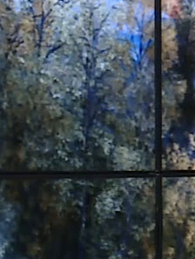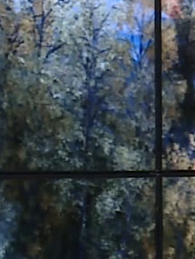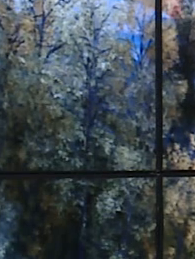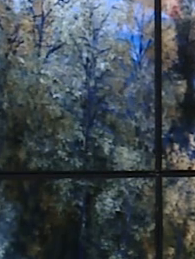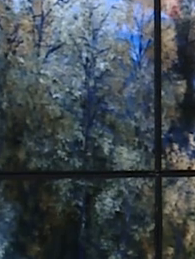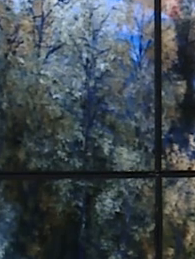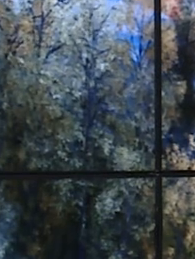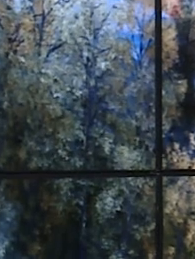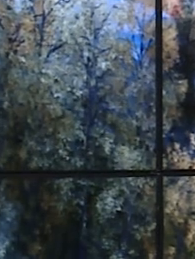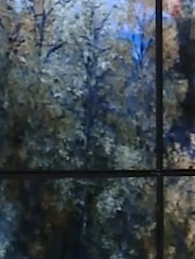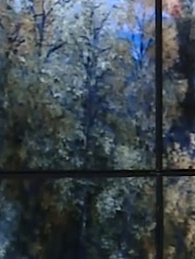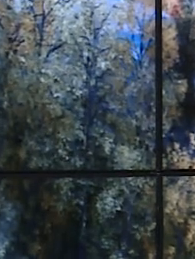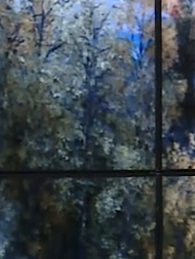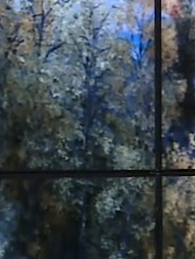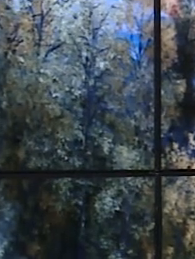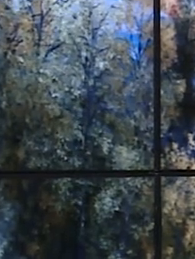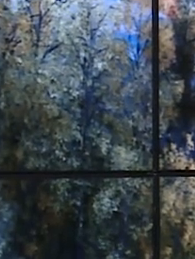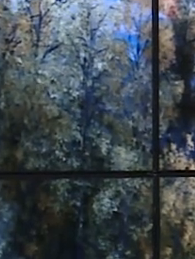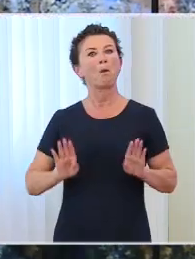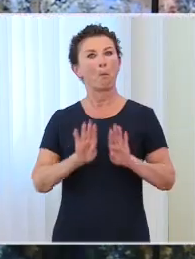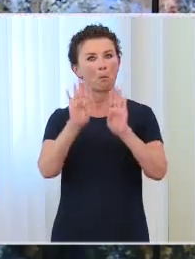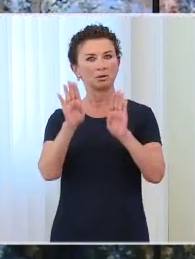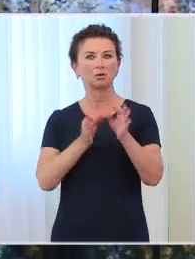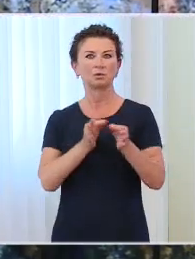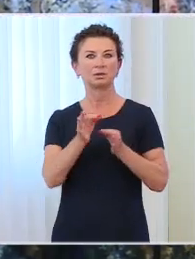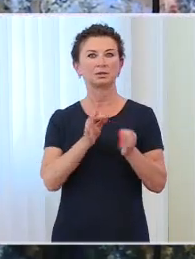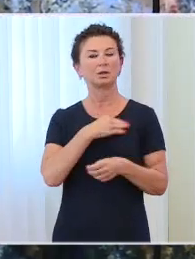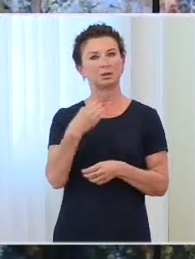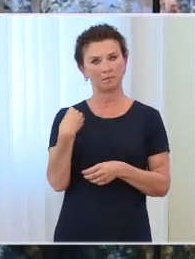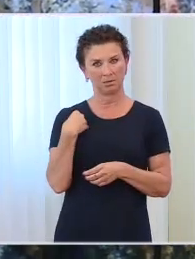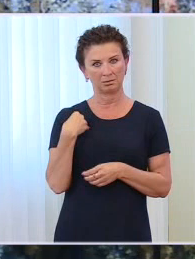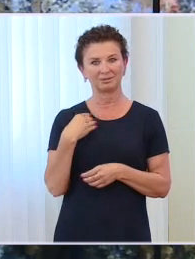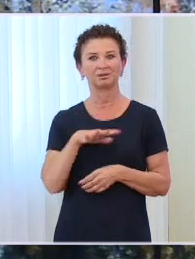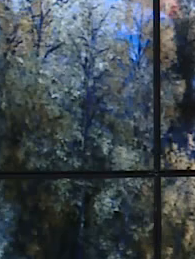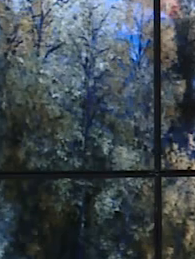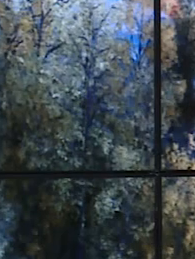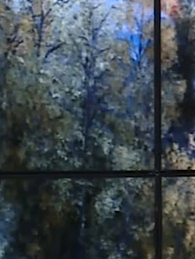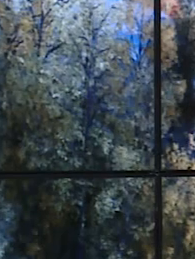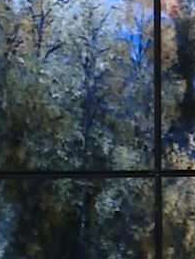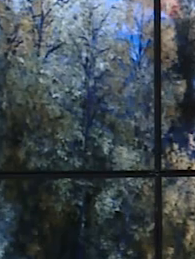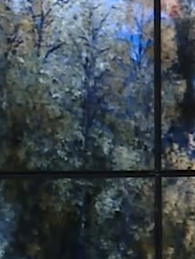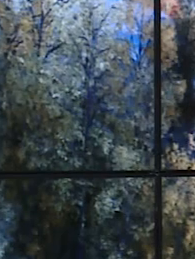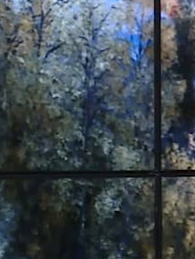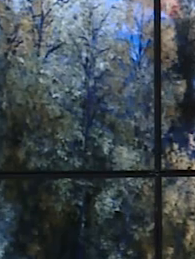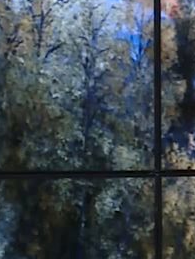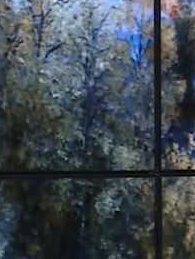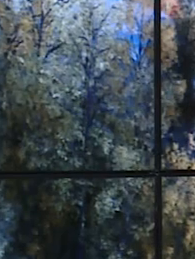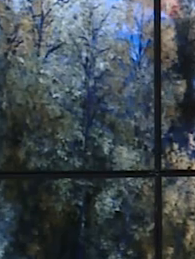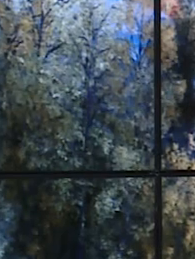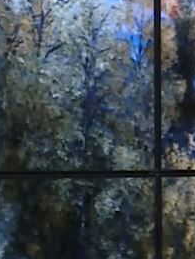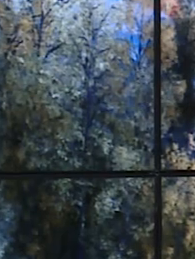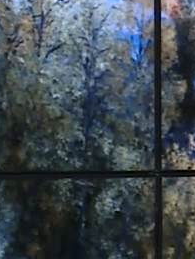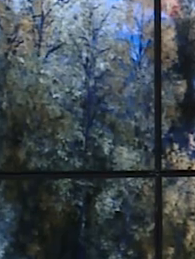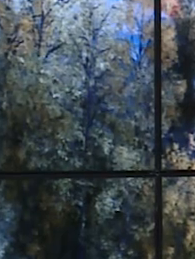Muzeum Historii Polski powstanie na terenie kompleksu Cytadeli Warszawskiej. Obok nowej siedziby Muzeum